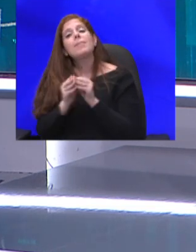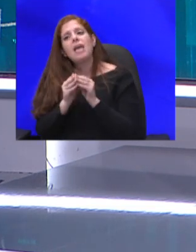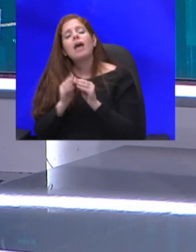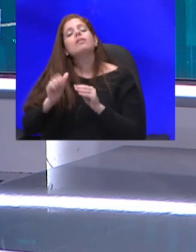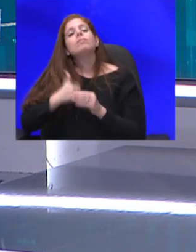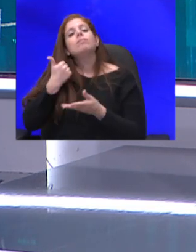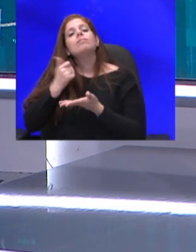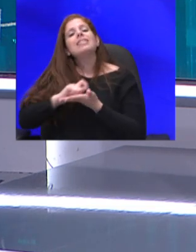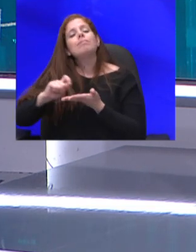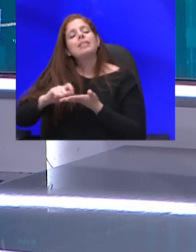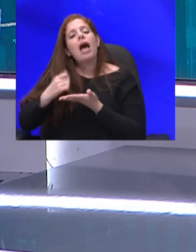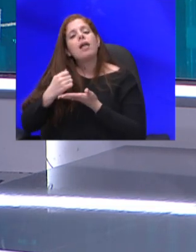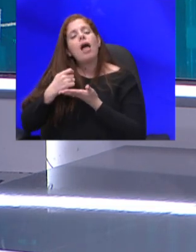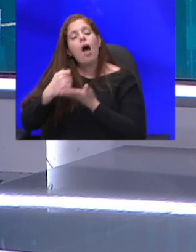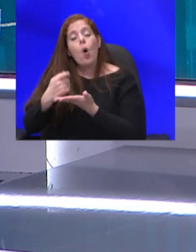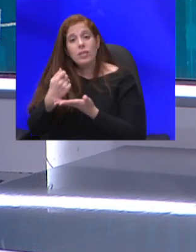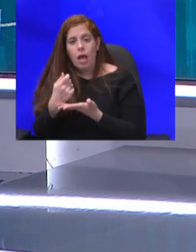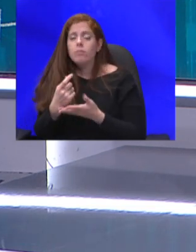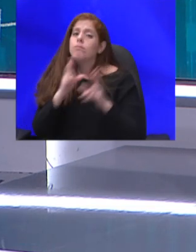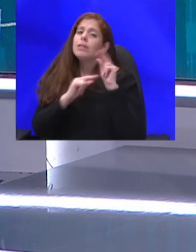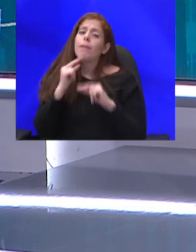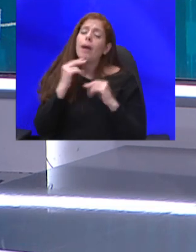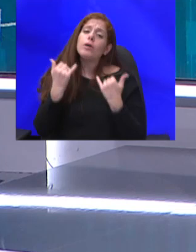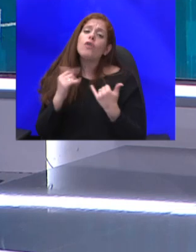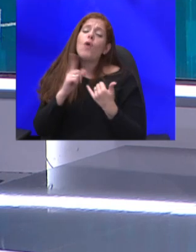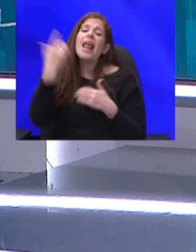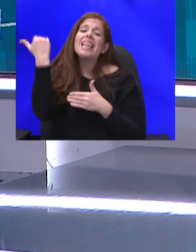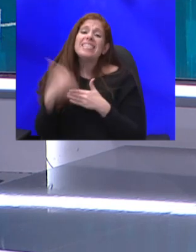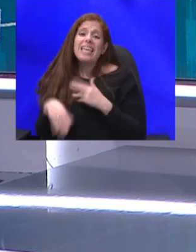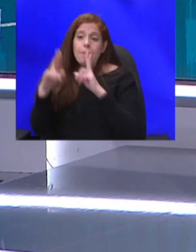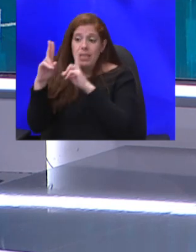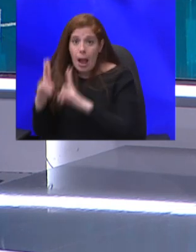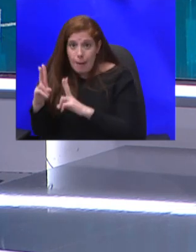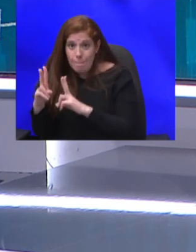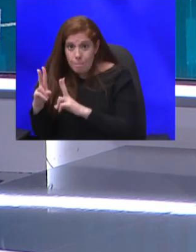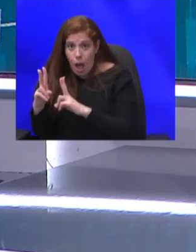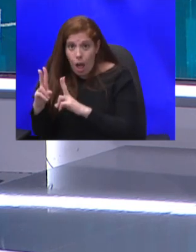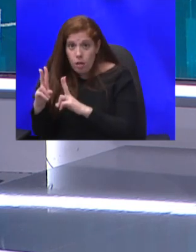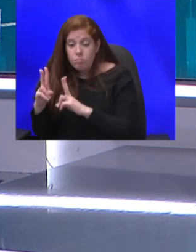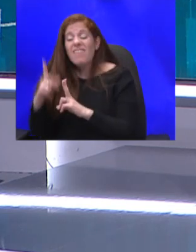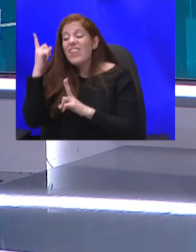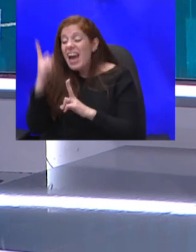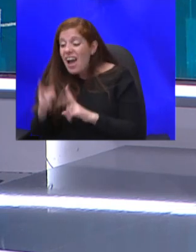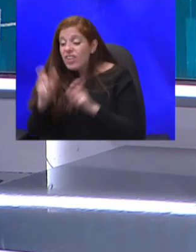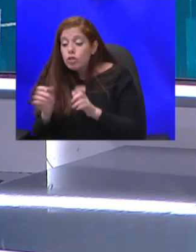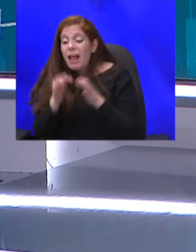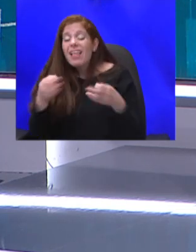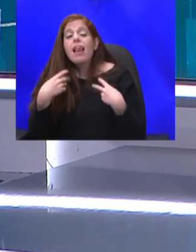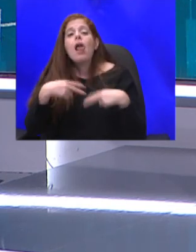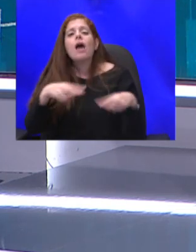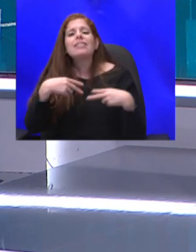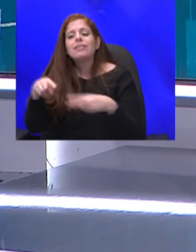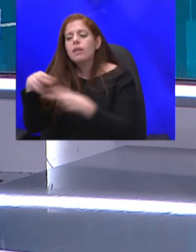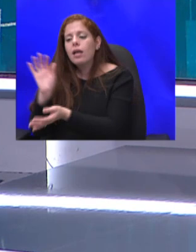החלופות שנמצאת על השולחן היא לסיים את ההקפאה ולחייב את האנשים להתחיל להחזיר את ההלוואות אבל בפריסה או